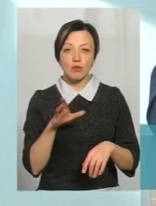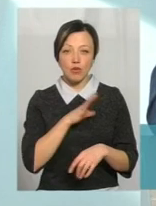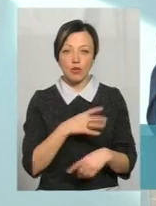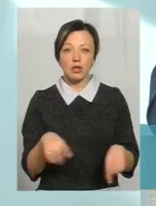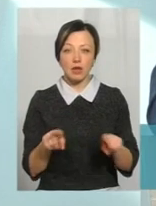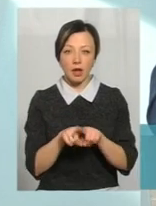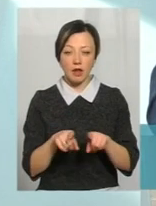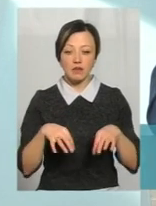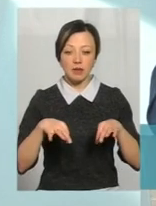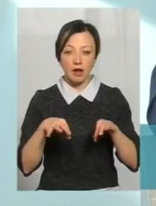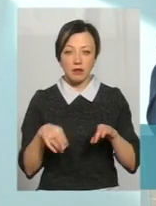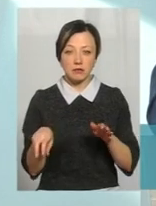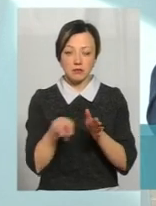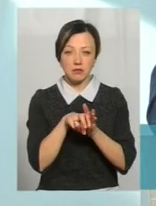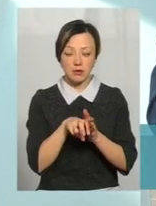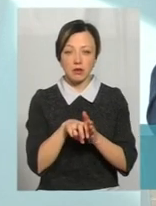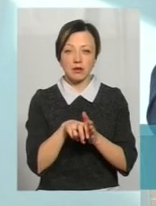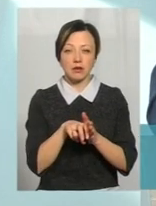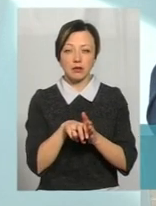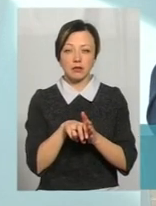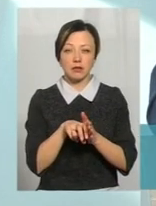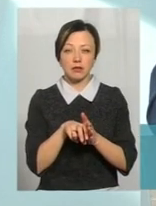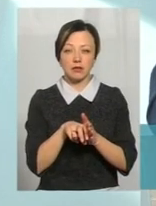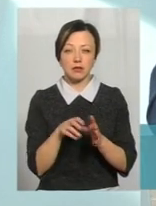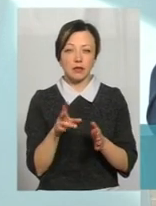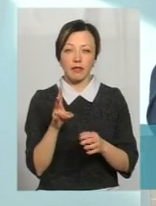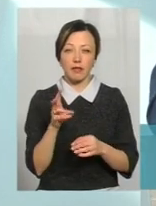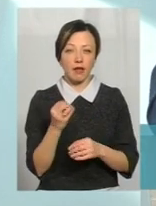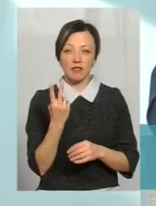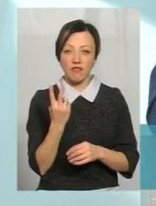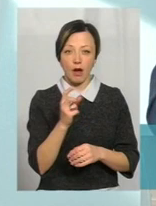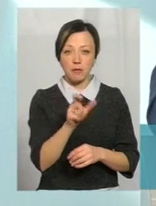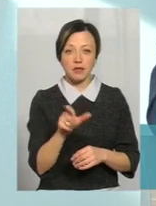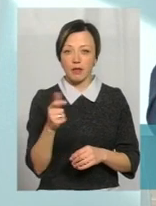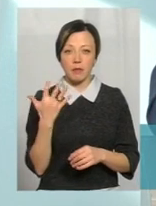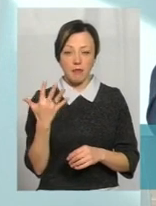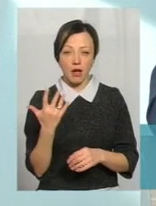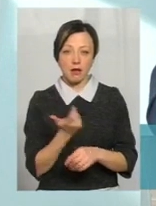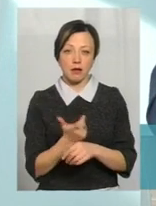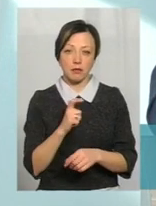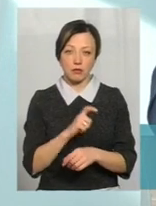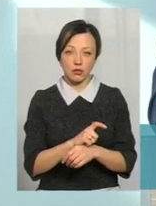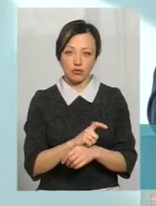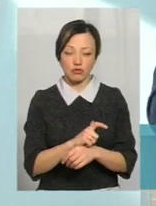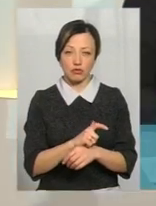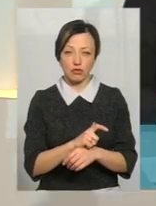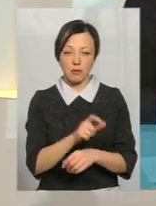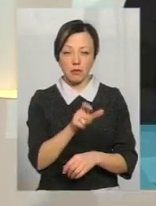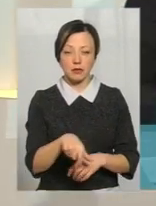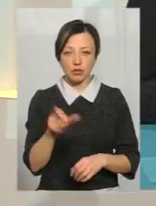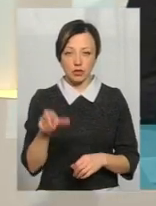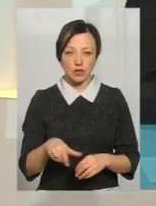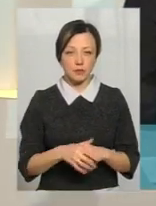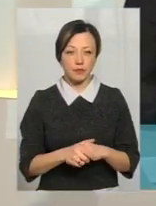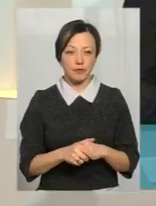в транспортному засобі знаходилося, звичайно, не два пасажири, не п'ять пасажирів, а доволі більше пасажирів.